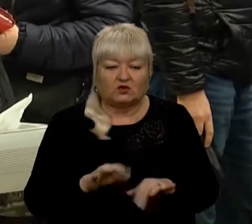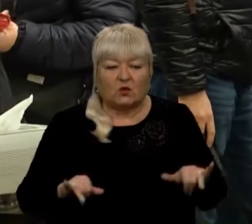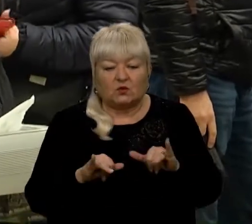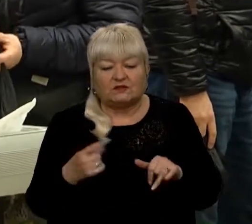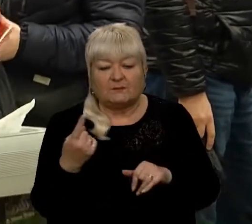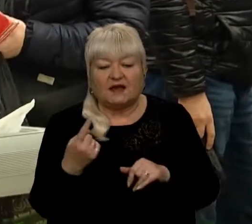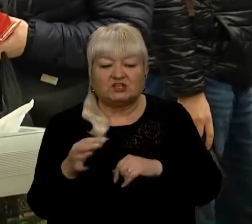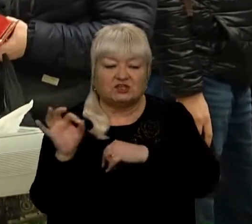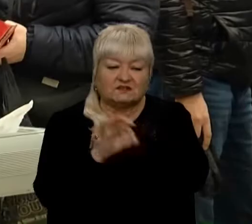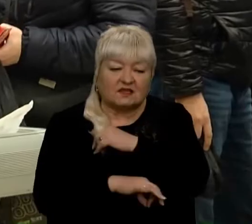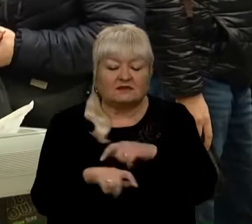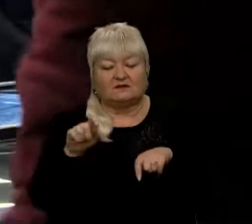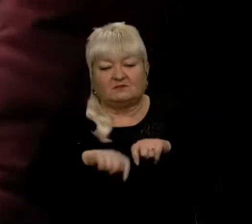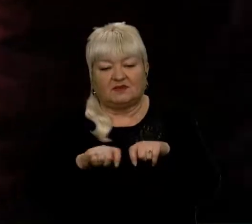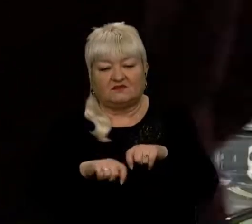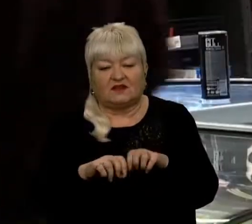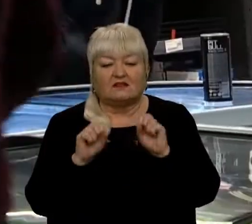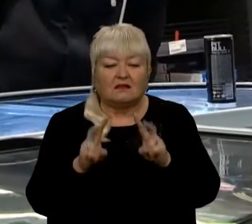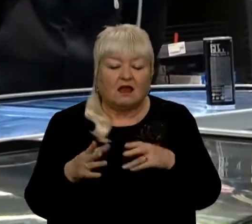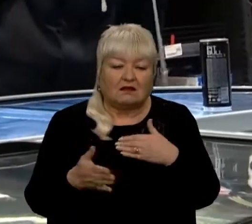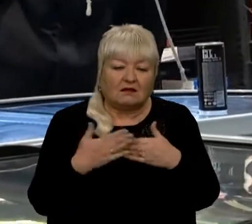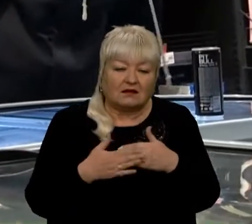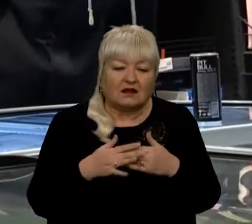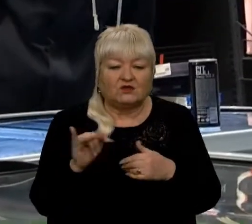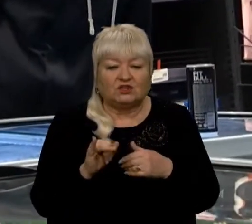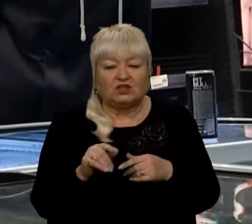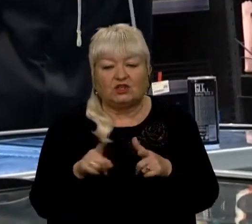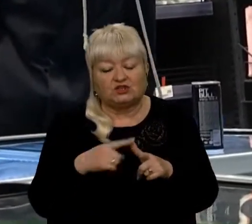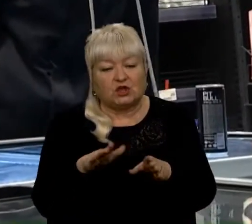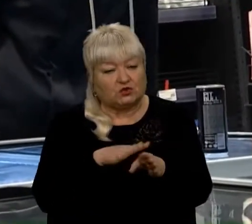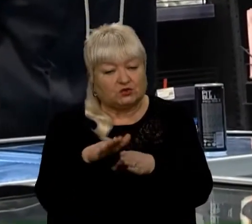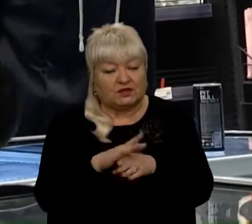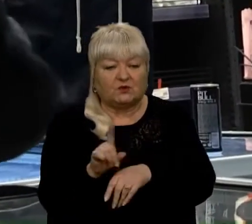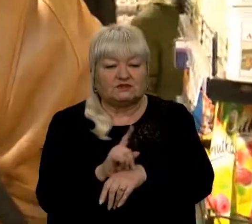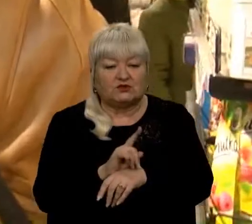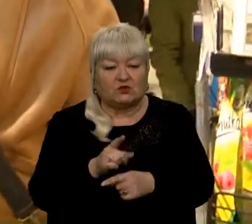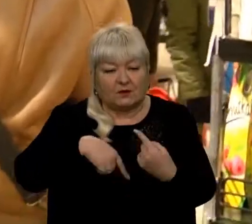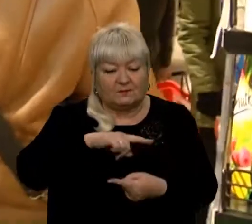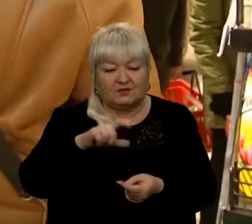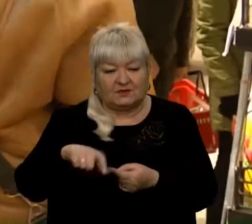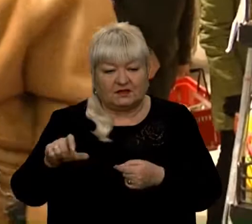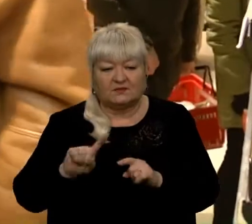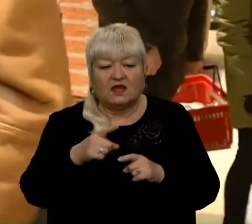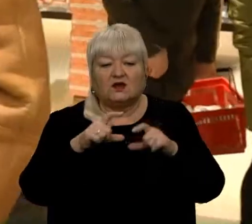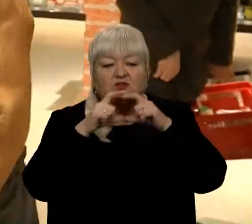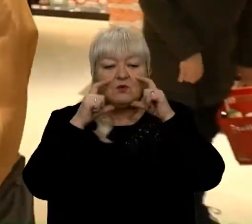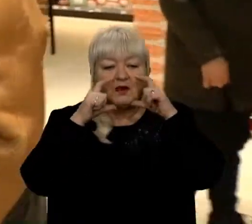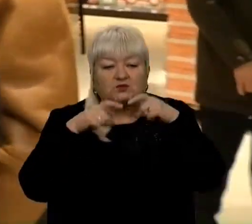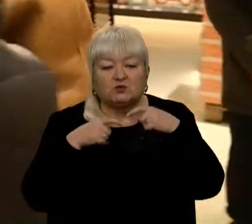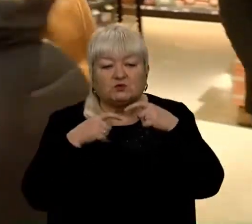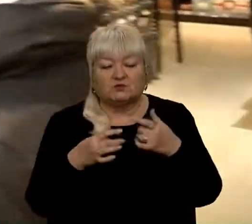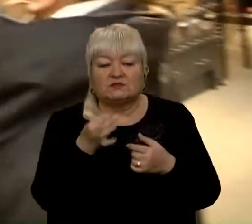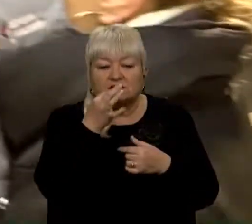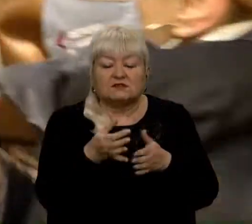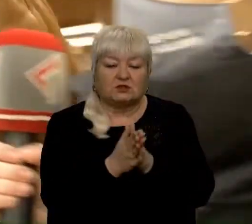західний – перевіряти. І те, як карають, і те, чи дотримуються норм підприємці. Чого ви масочку спустили? Скажіть, будь